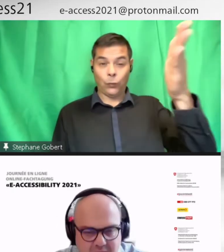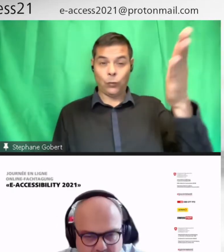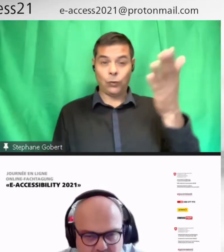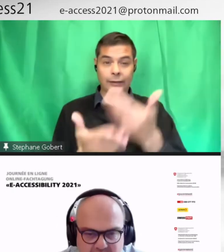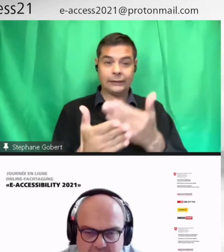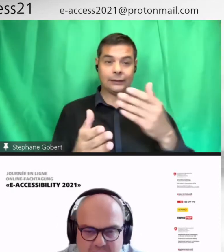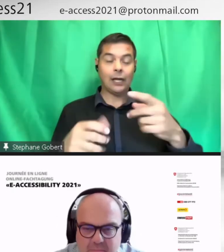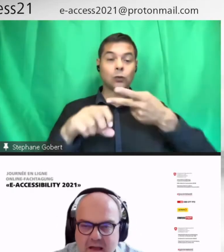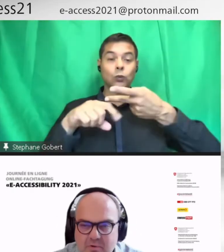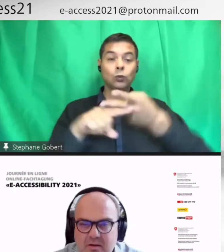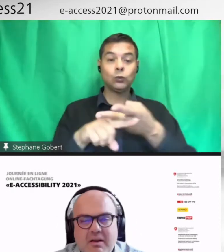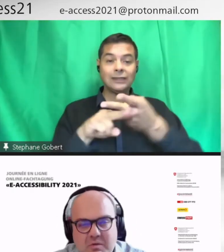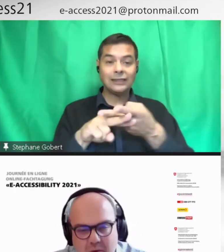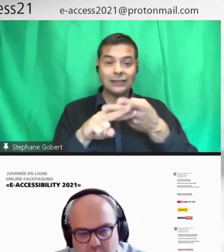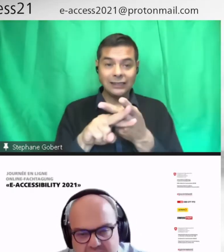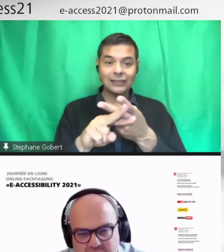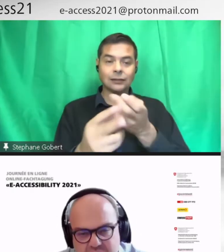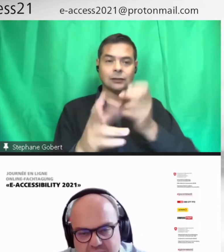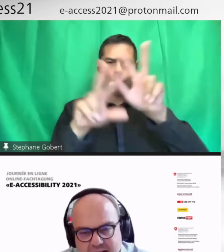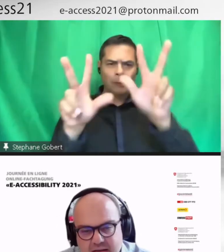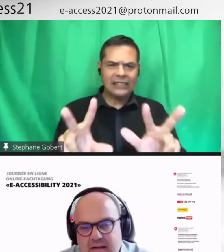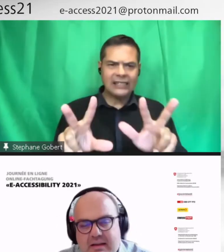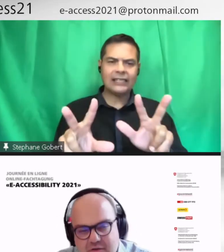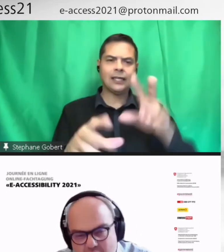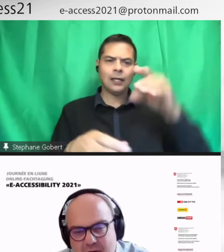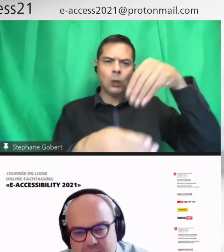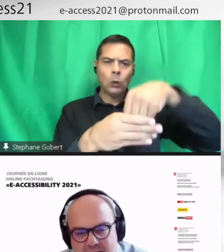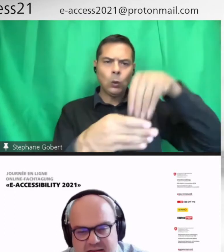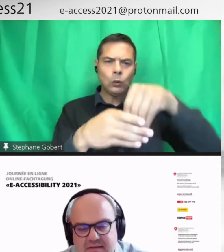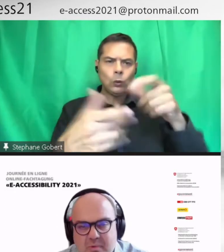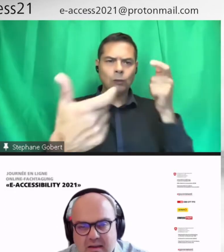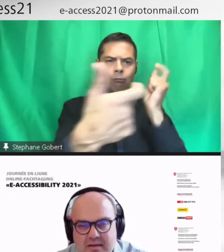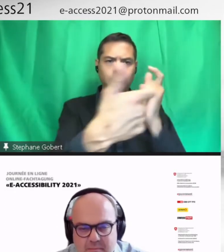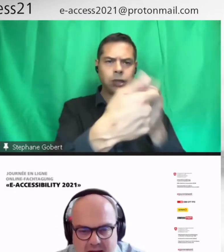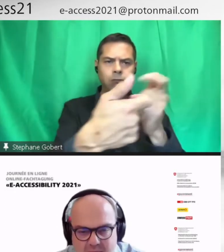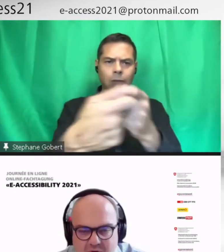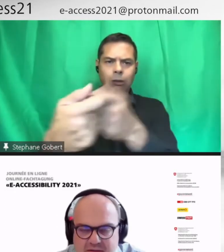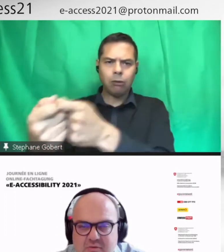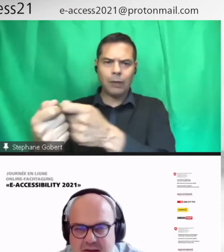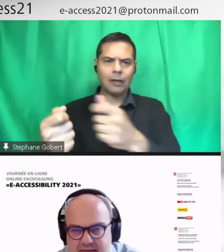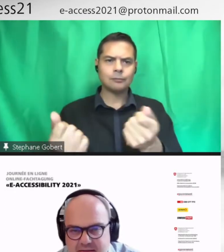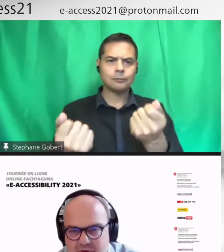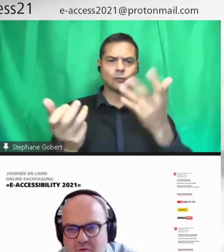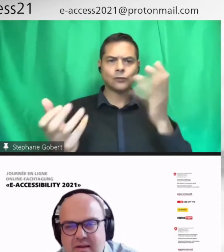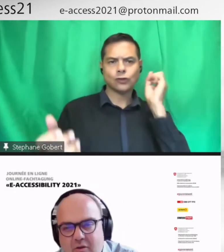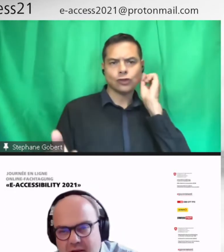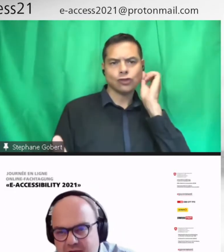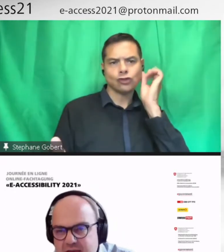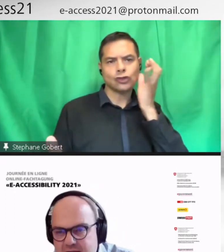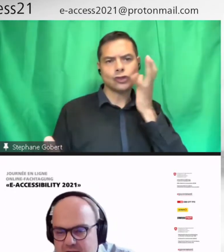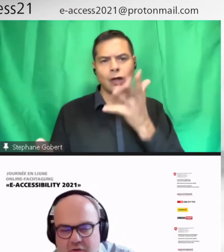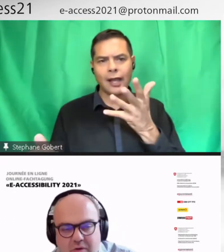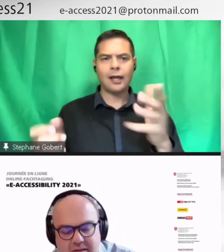contenus qui soient adaptables, qui soient multisensoriels, qui soient compatibles avec les aides numériques, et puis aussi qui soient accessibles. Donc, c'est un grand défi,